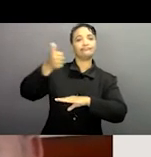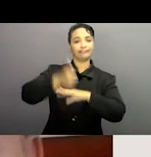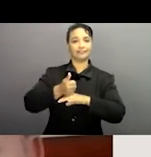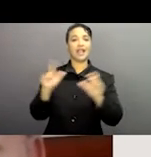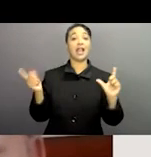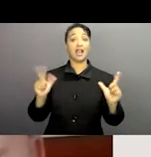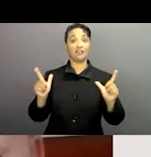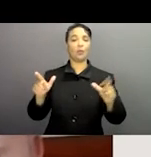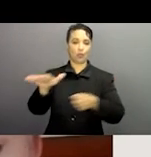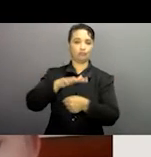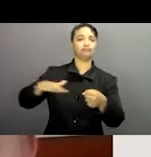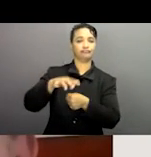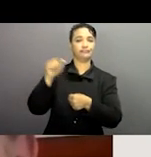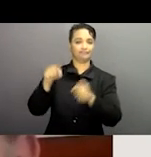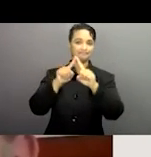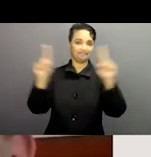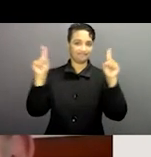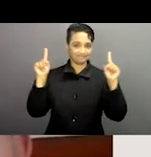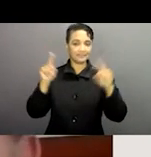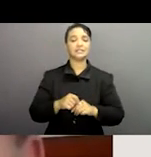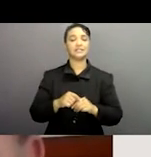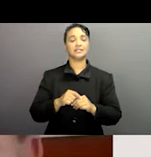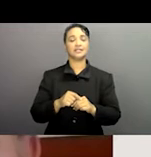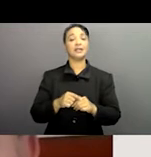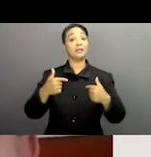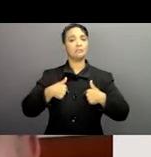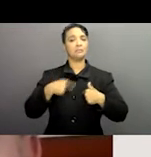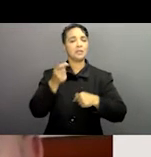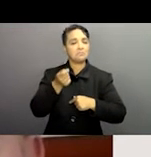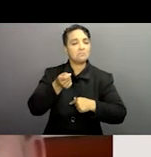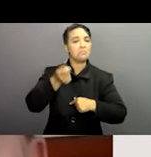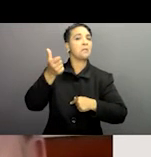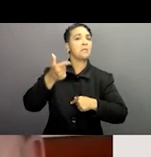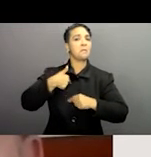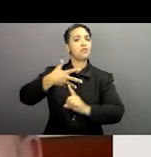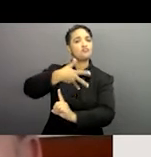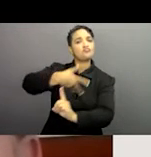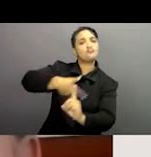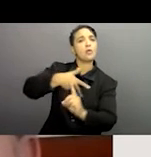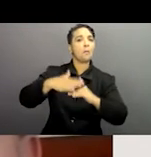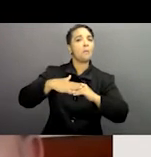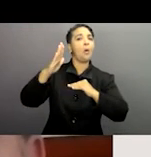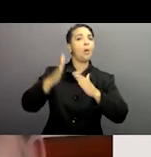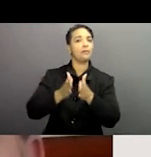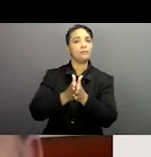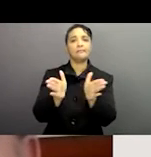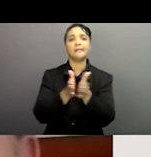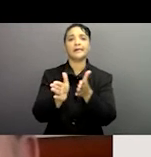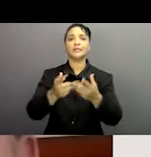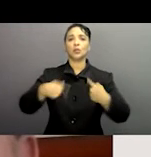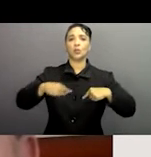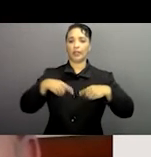directeur de recherche à Monastère Peck. Je vais juste passer quelques temps pour vous donner un historique, background